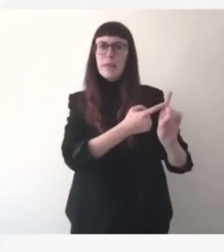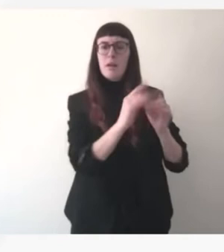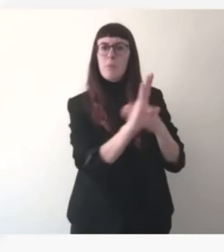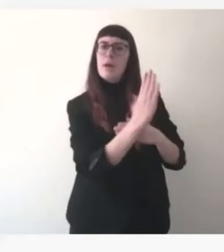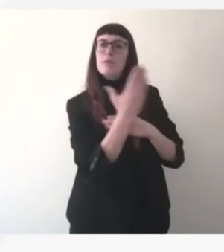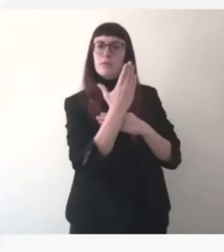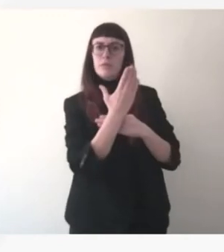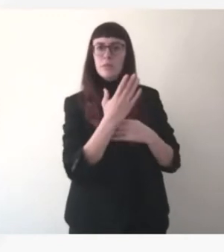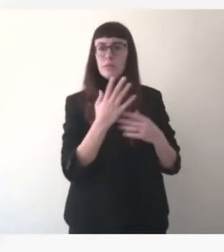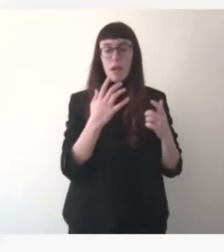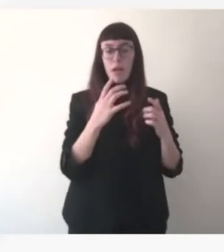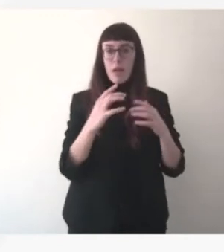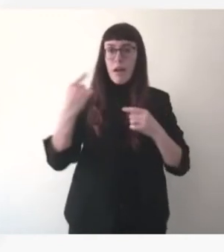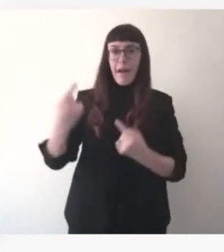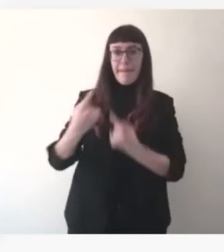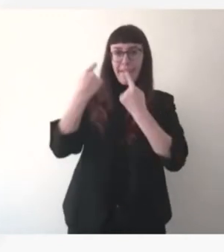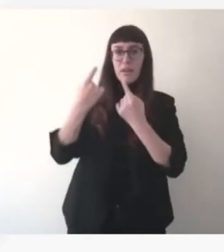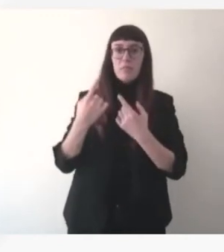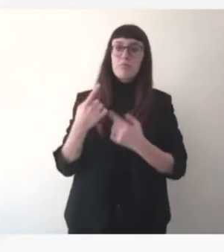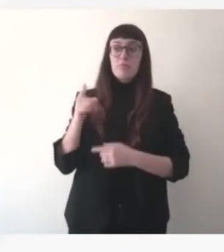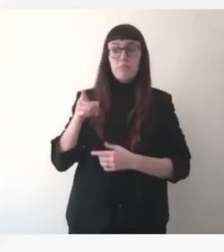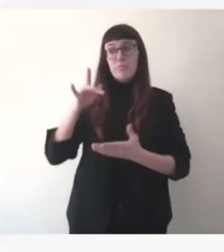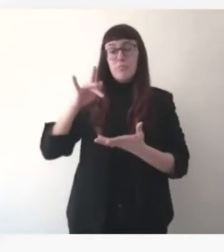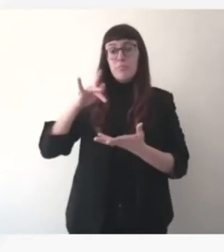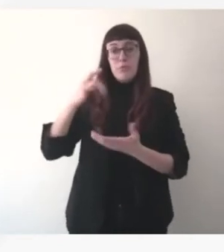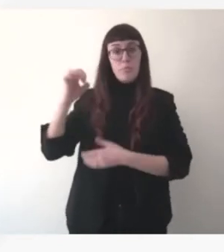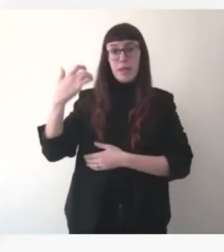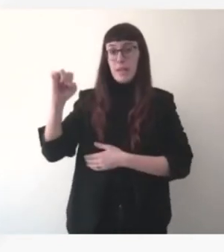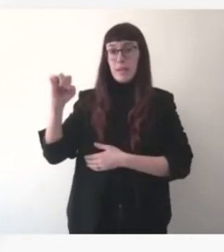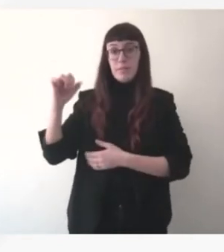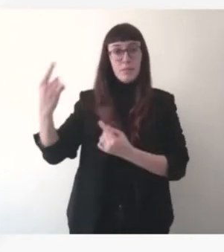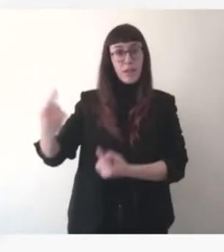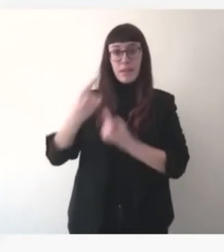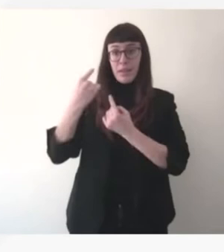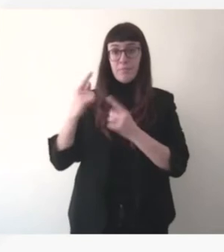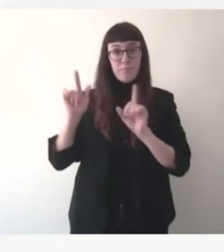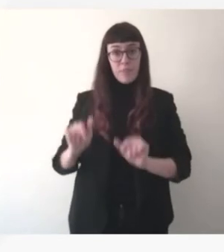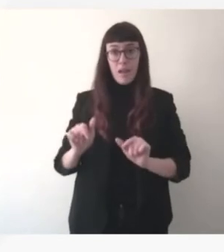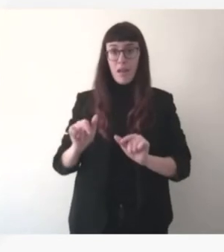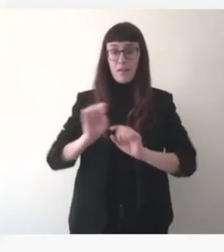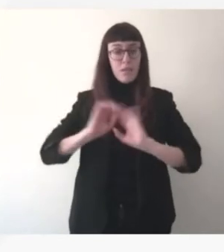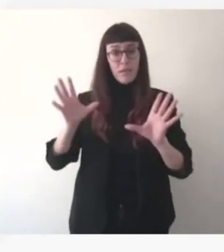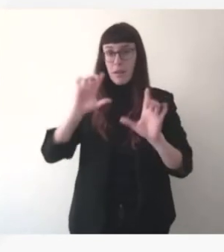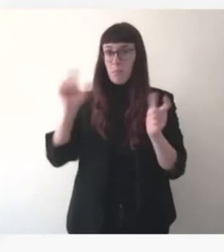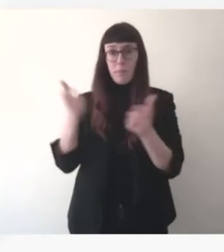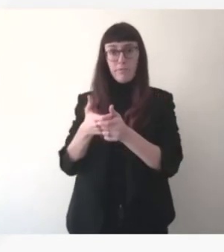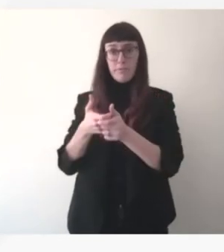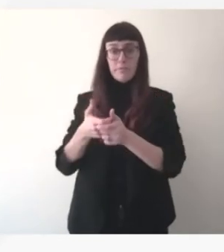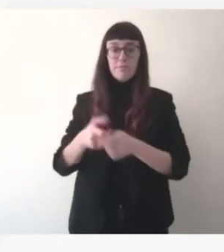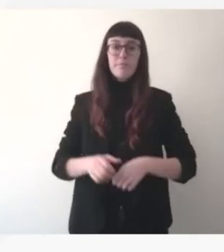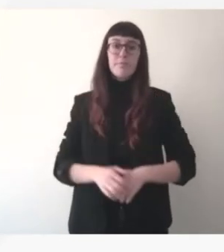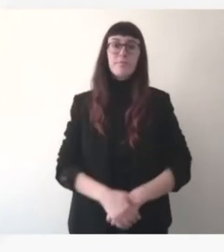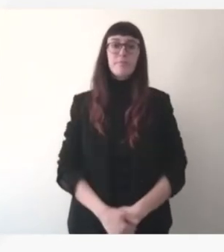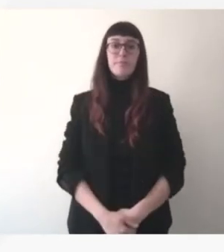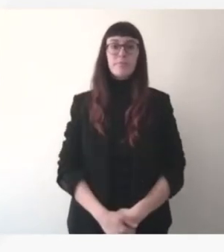attaque cyber. Mais ça,'est encore une fois, eux qui communiquent, et pas ni la commission, ni, j'ai bien